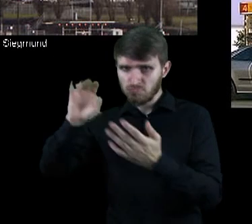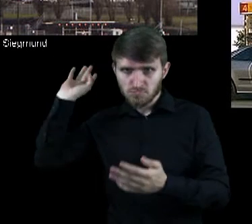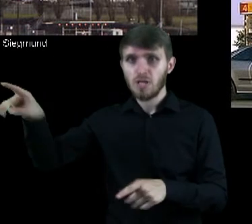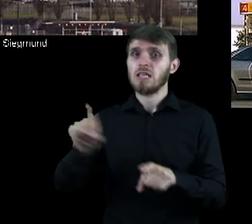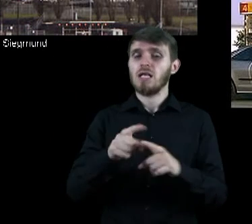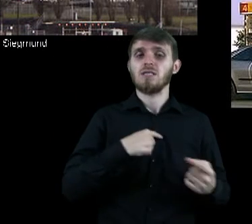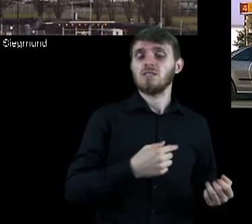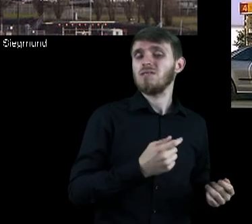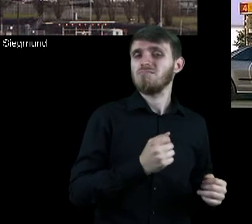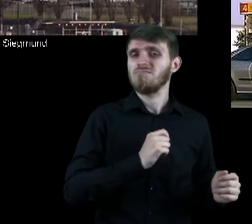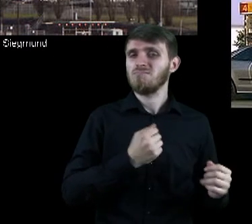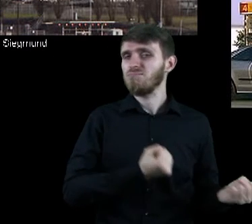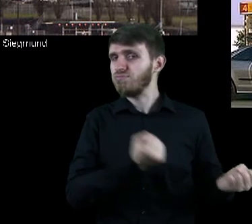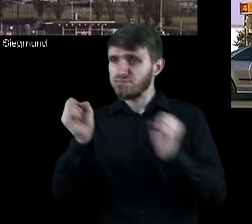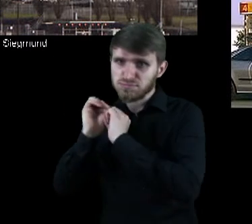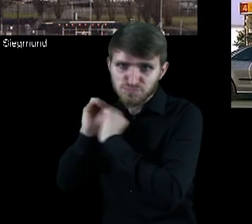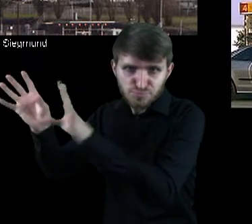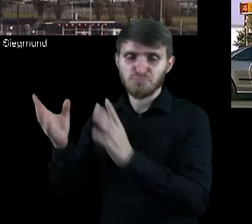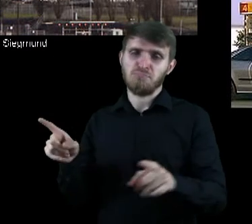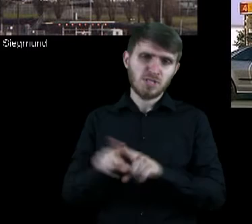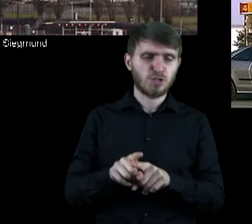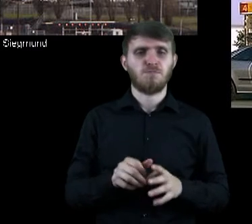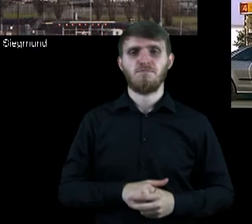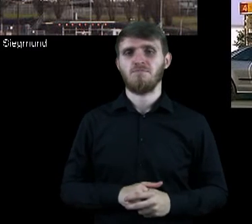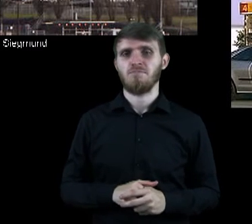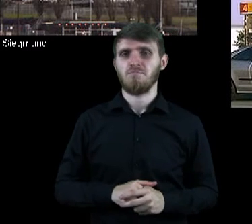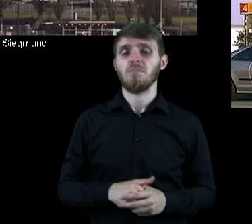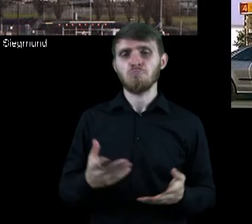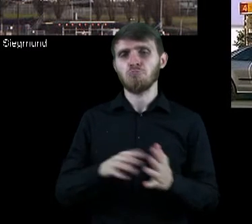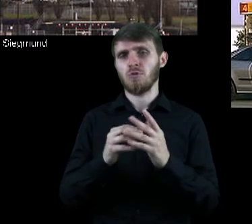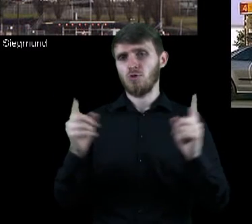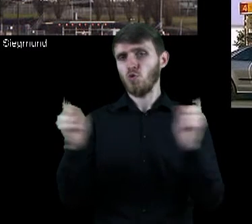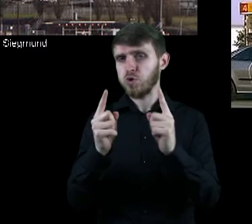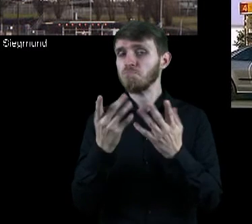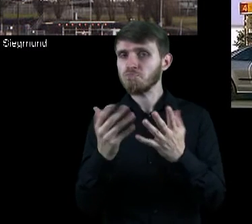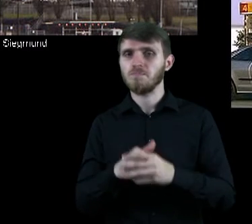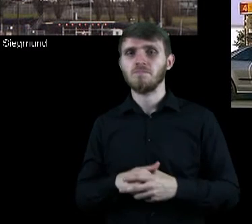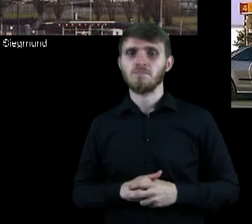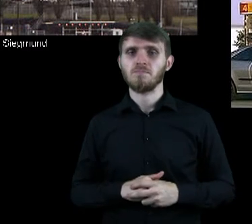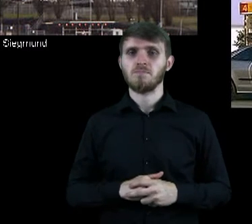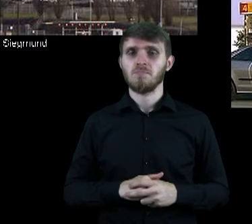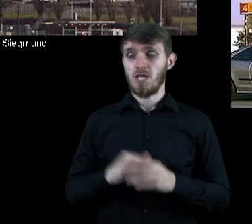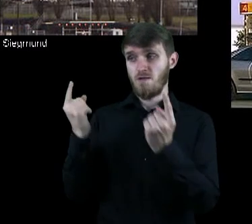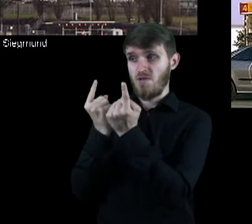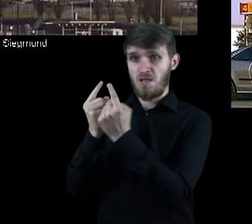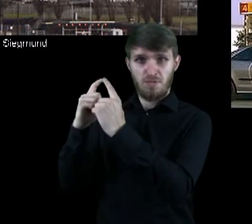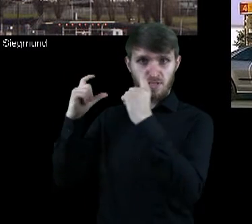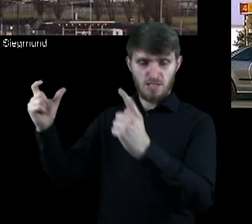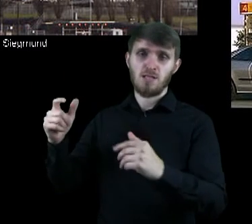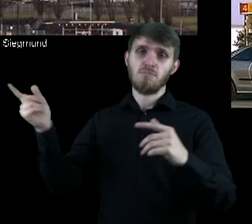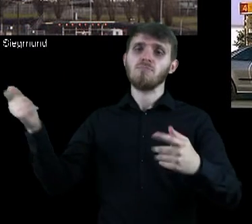zysk producentów ropy, a także koszt transportu surowca do rafinerii. Załóżmy dla uproszczenia, że